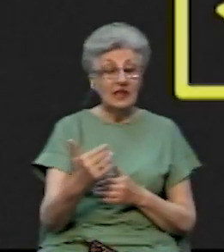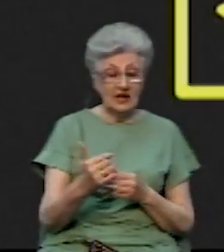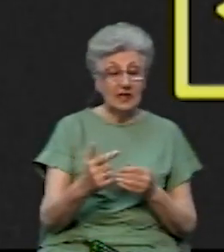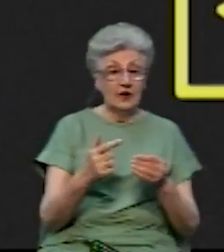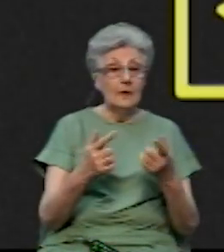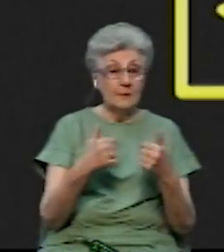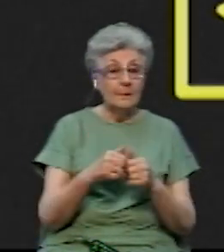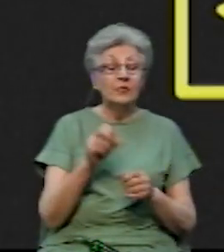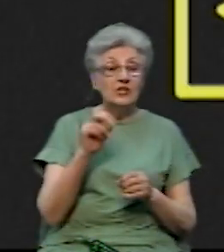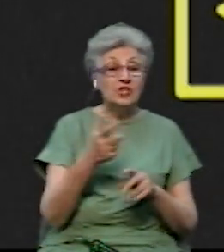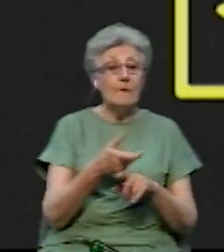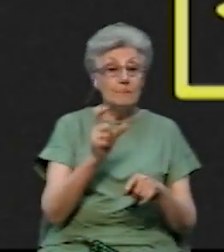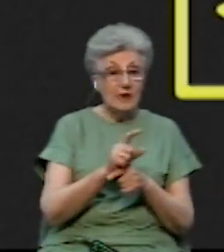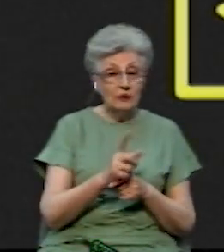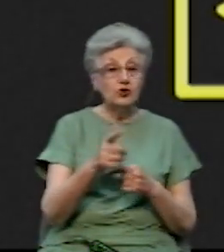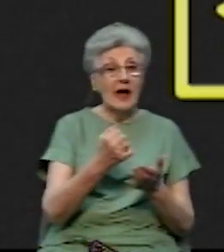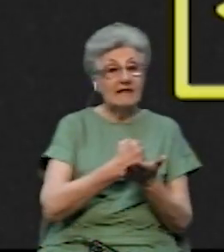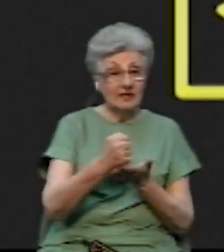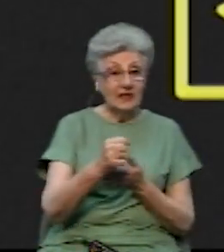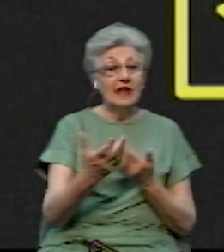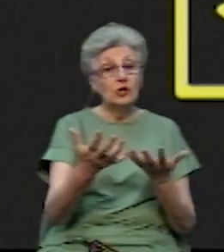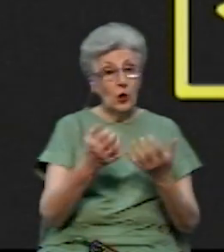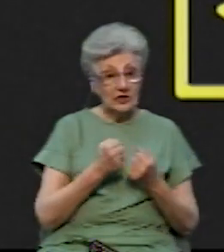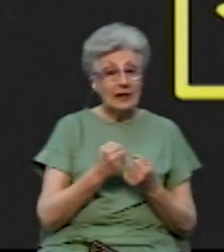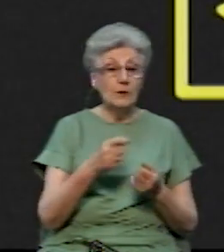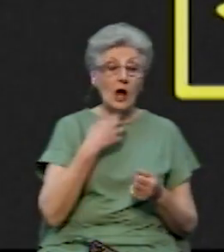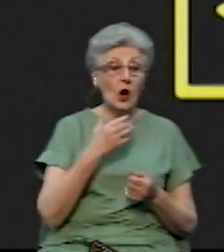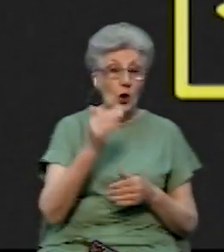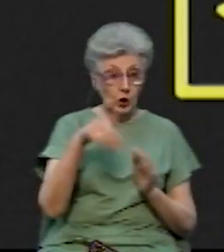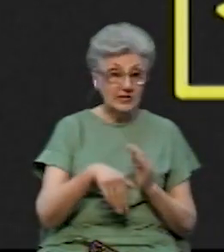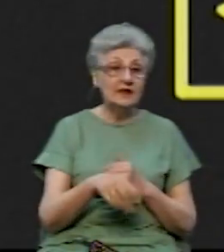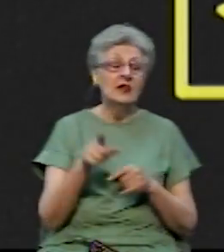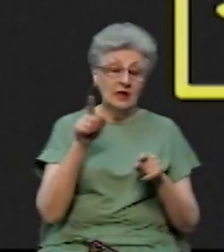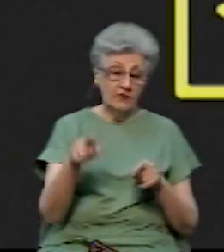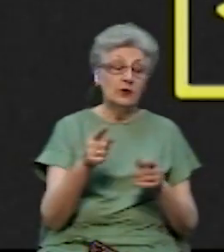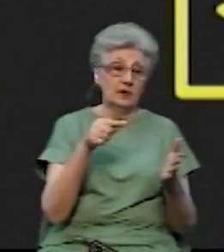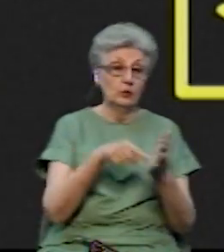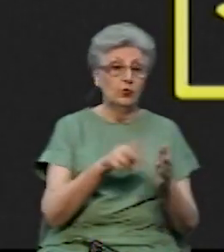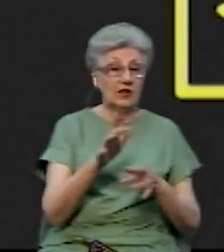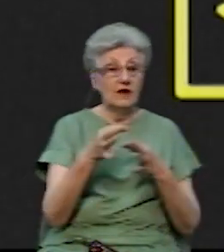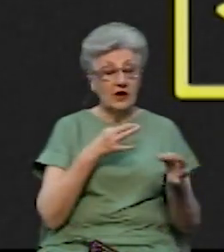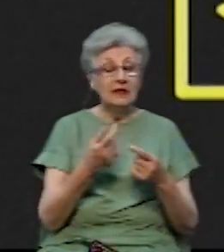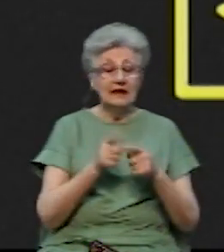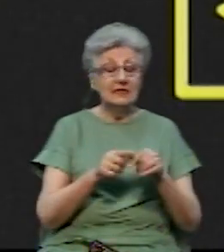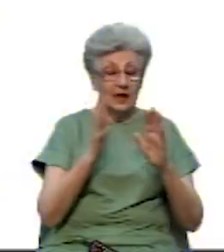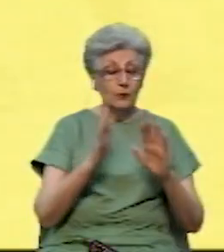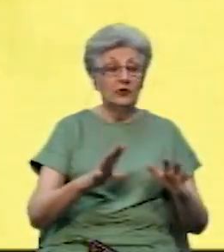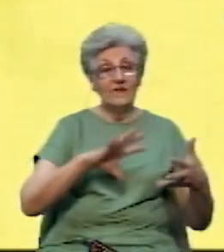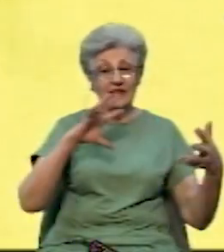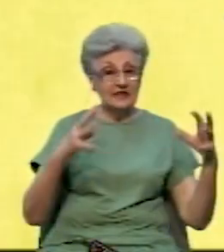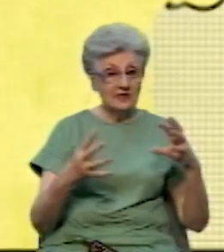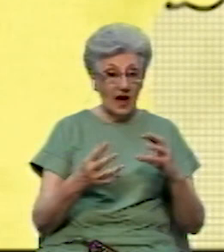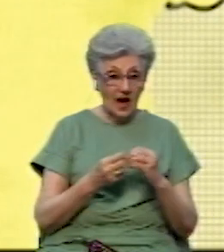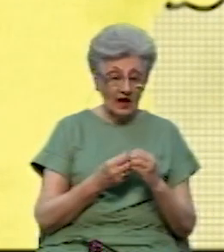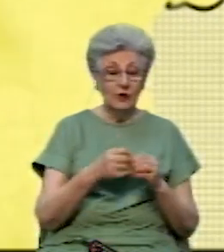Чим більше кандидат від партії отримає голосів, тим вища ймовірність, що він опиниться в раді. Втім, це буде залежати від загального результату партії. Після